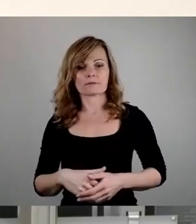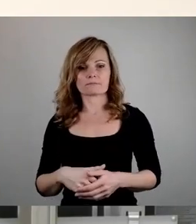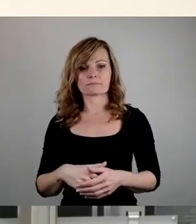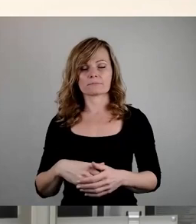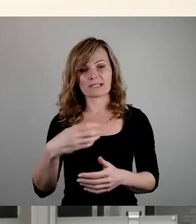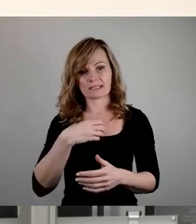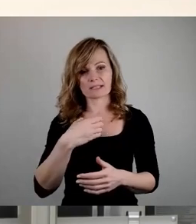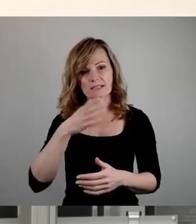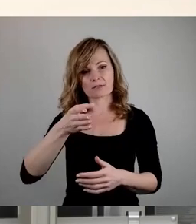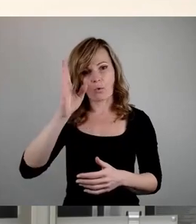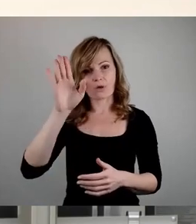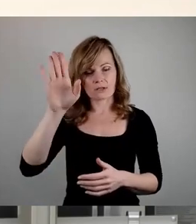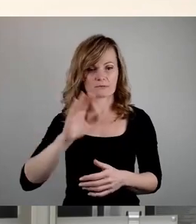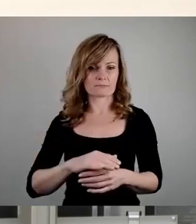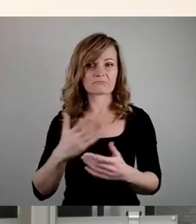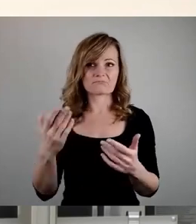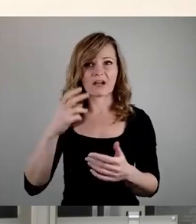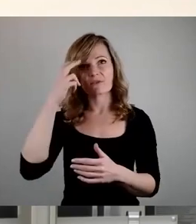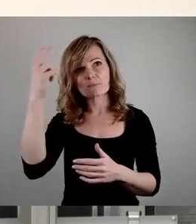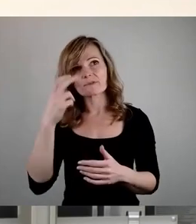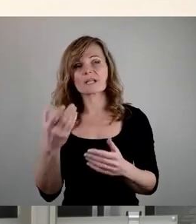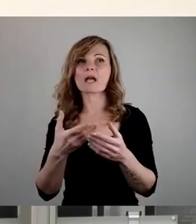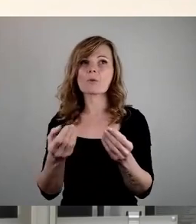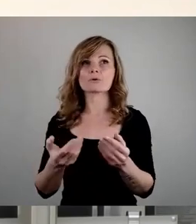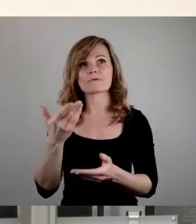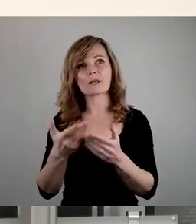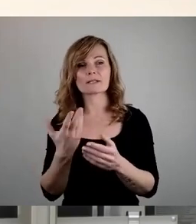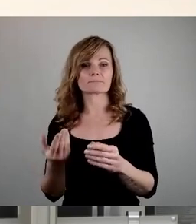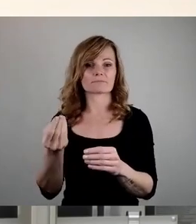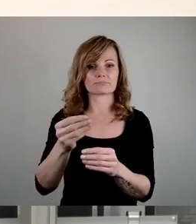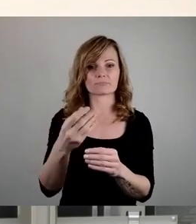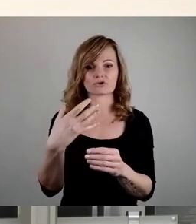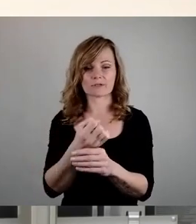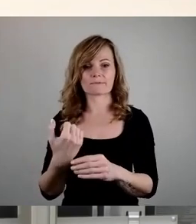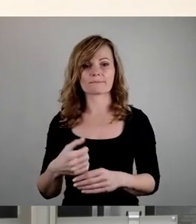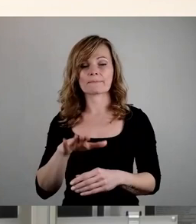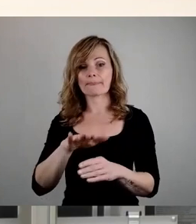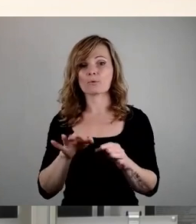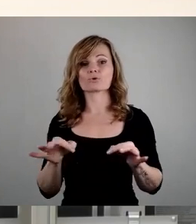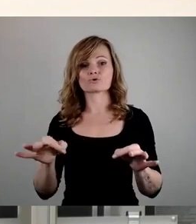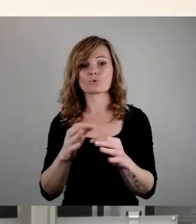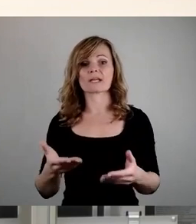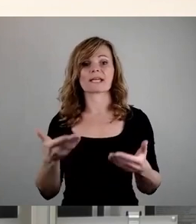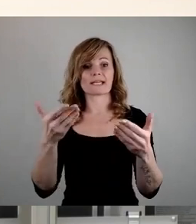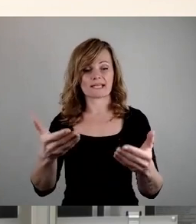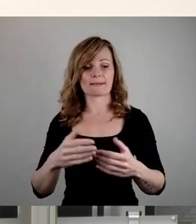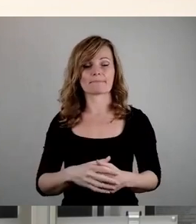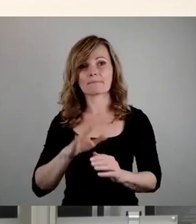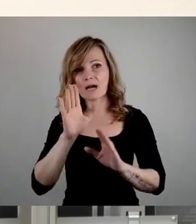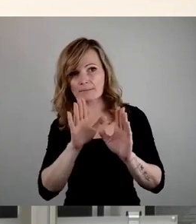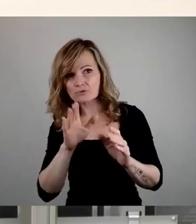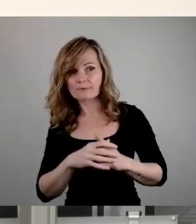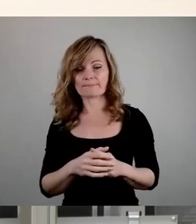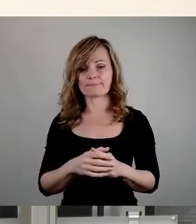reinkriegen. Wir haben abgestimmt, dass wir Grundstücke hergeben können. Jetzt schlagen wir ein konkretes